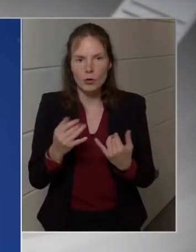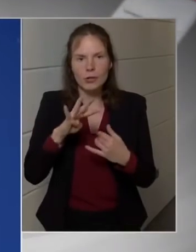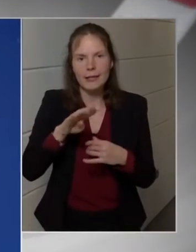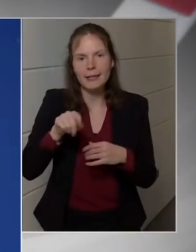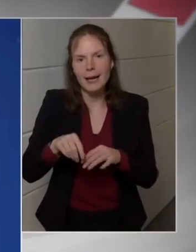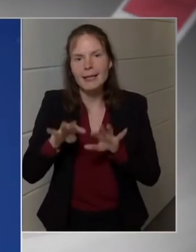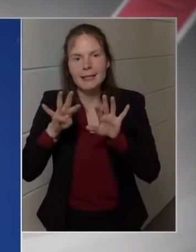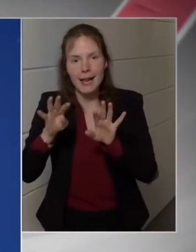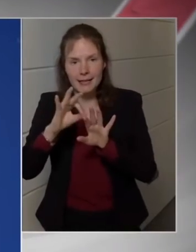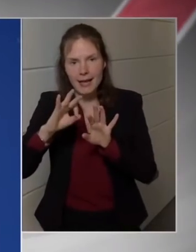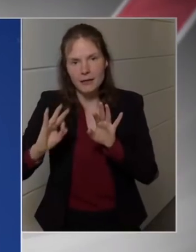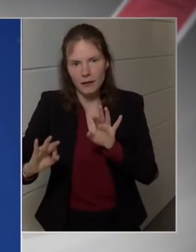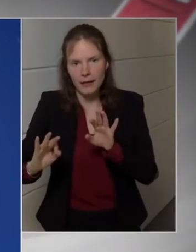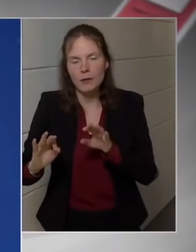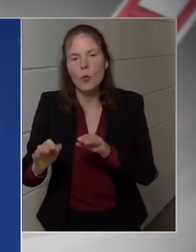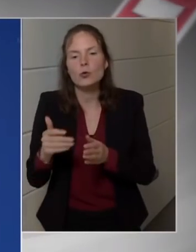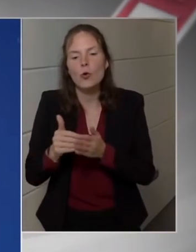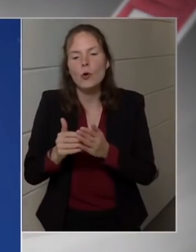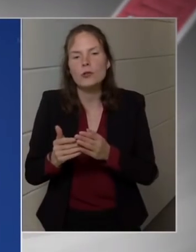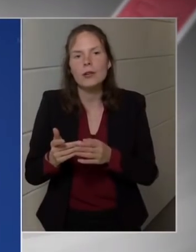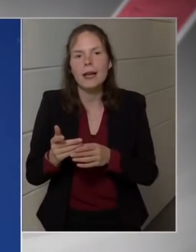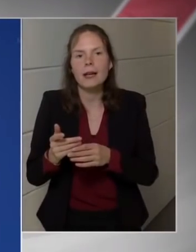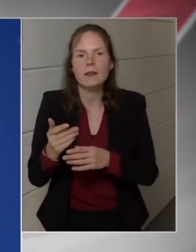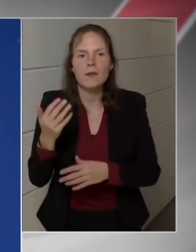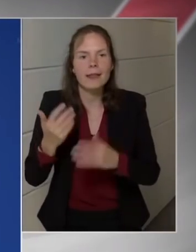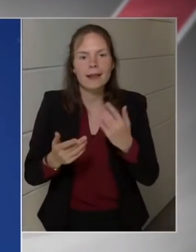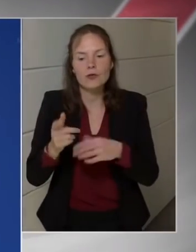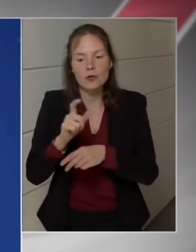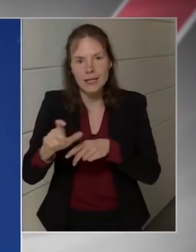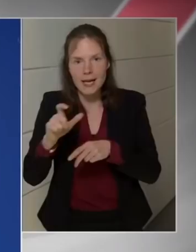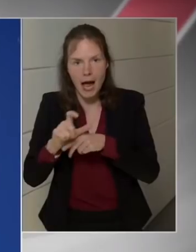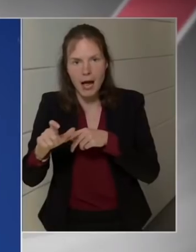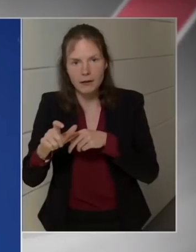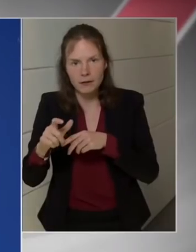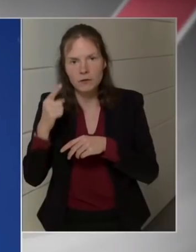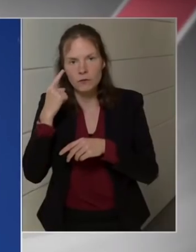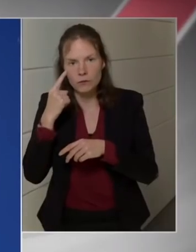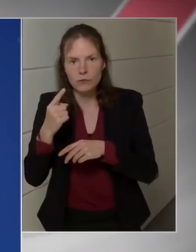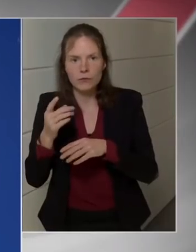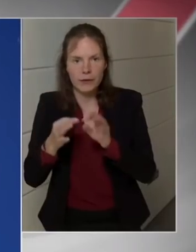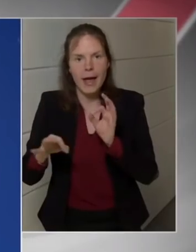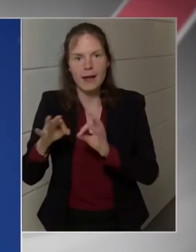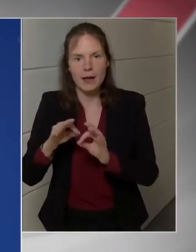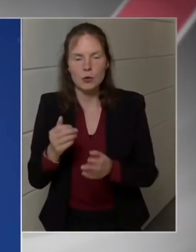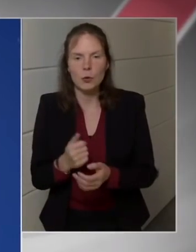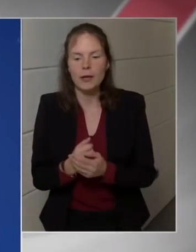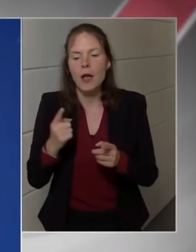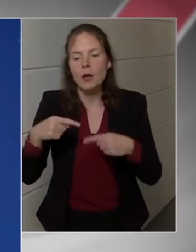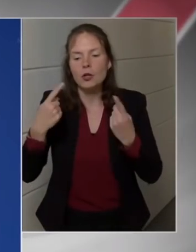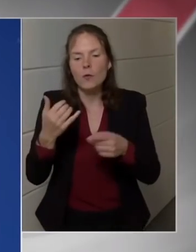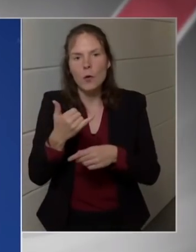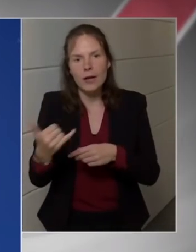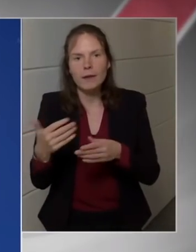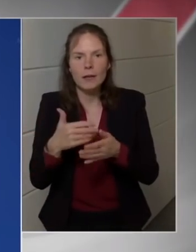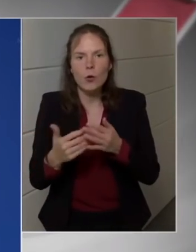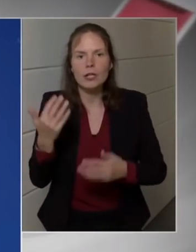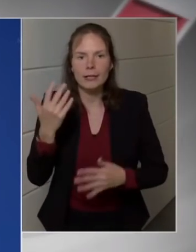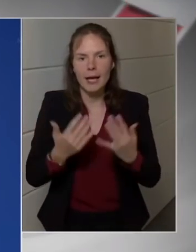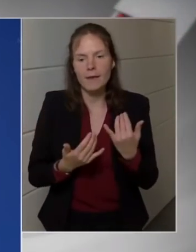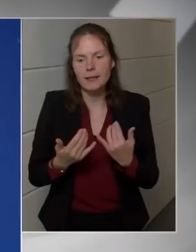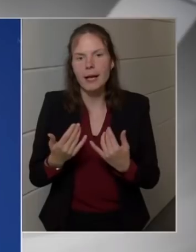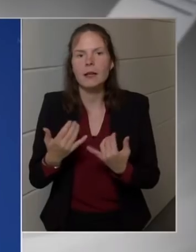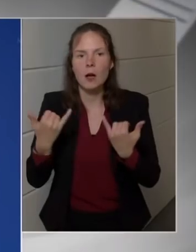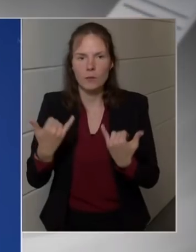költséget tudjuk biztosítani, hanem ez arra is garanciát ad, ezek az intézkedések arra is garanciát adnak, hogy az idei 4,9